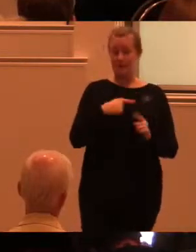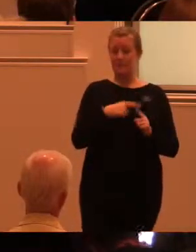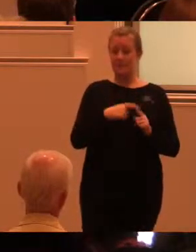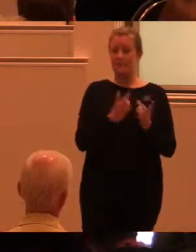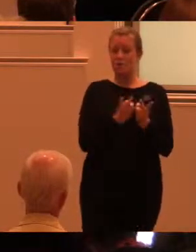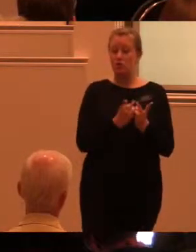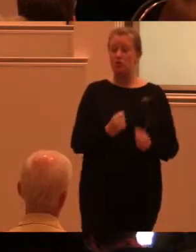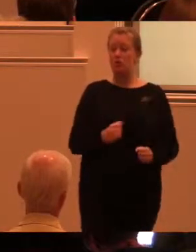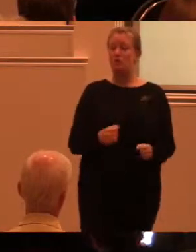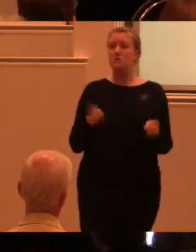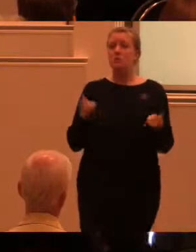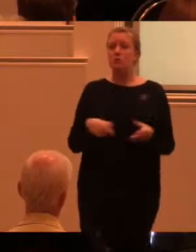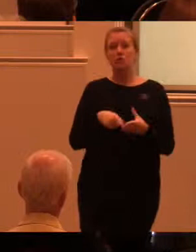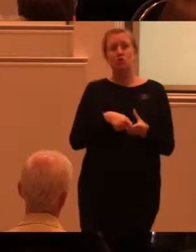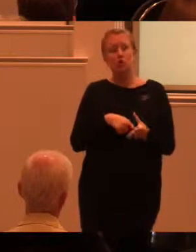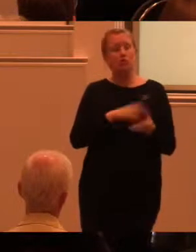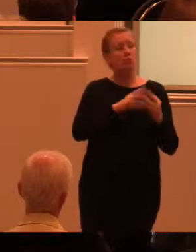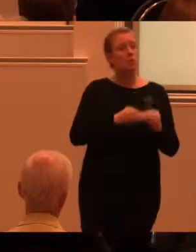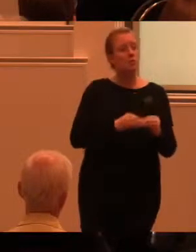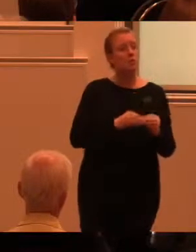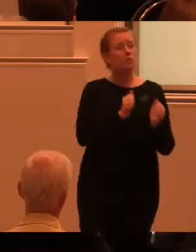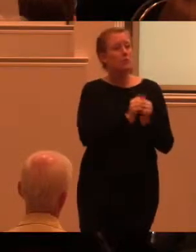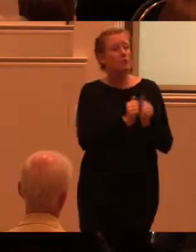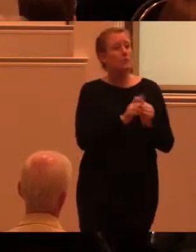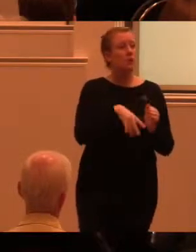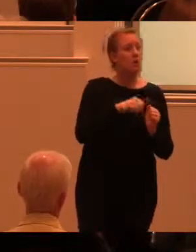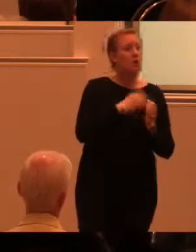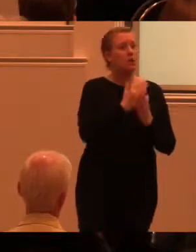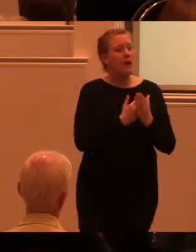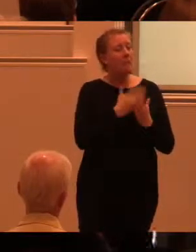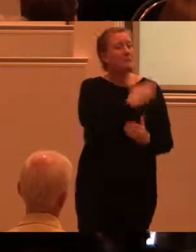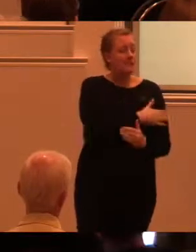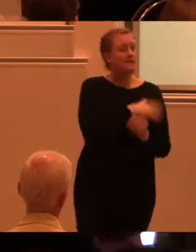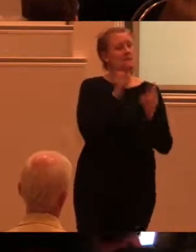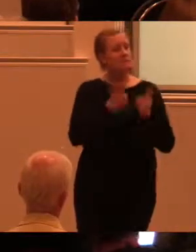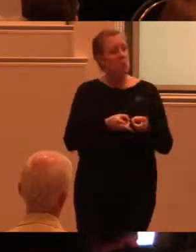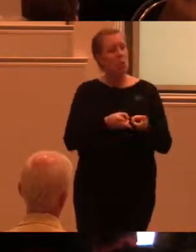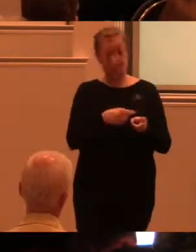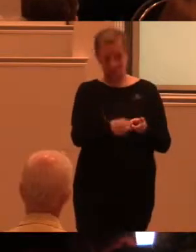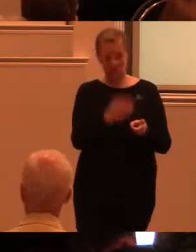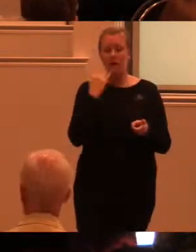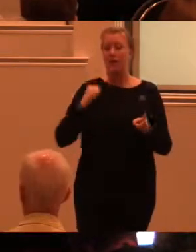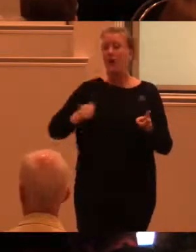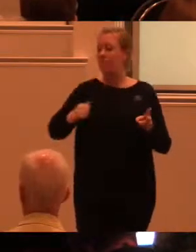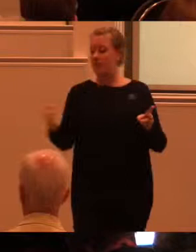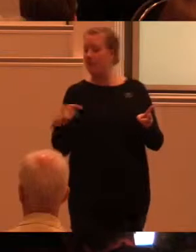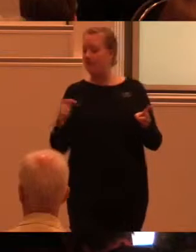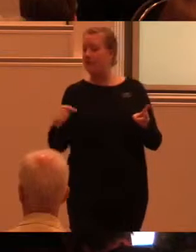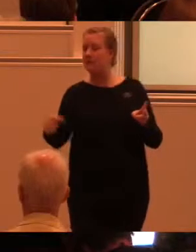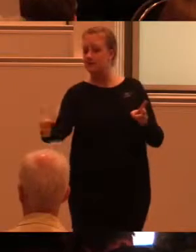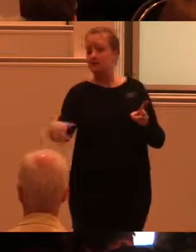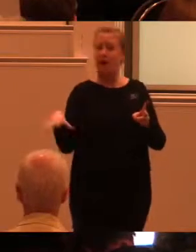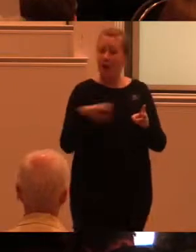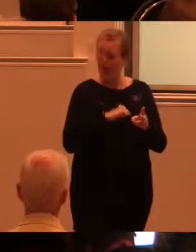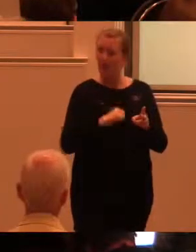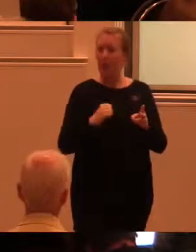betyder sådan utformning av produkter, miljöer, program och tjänster att de ska kunna användas av alla i största